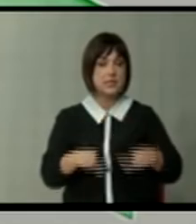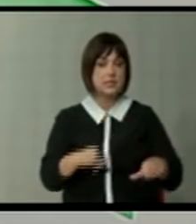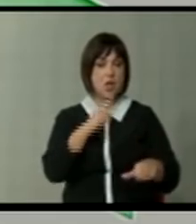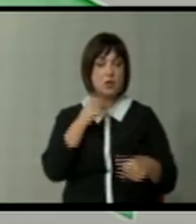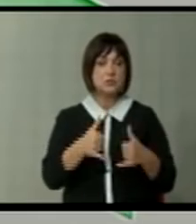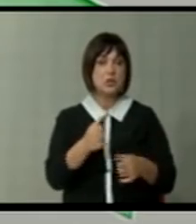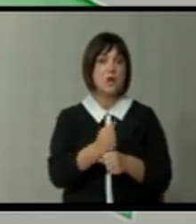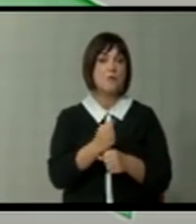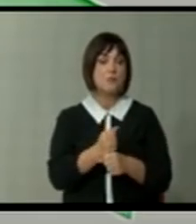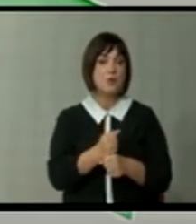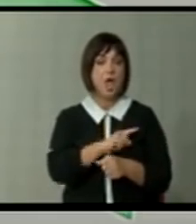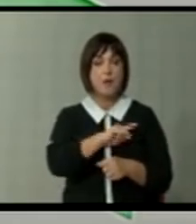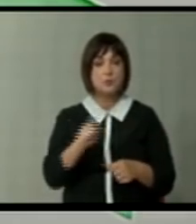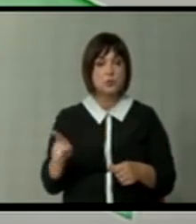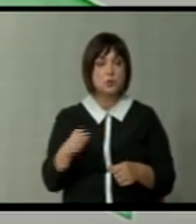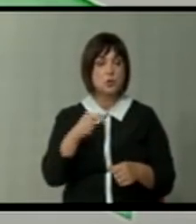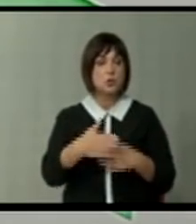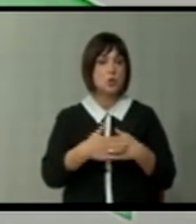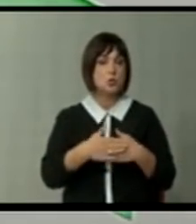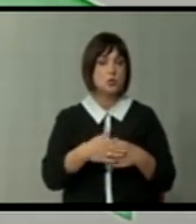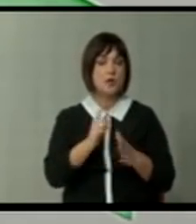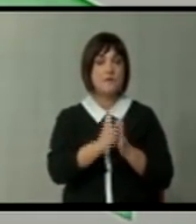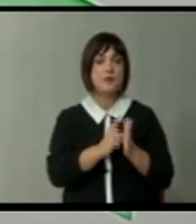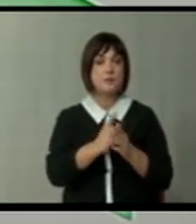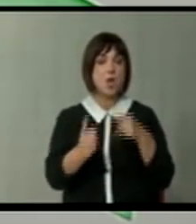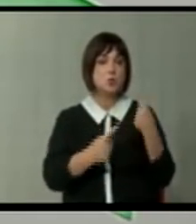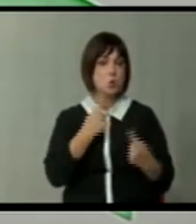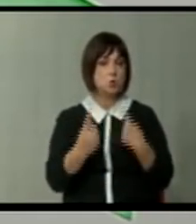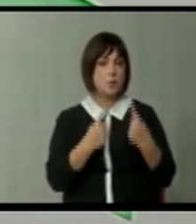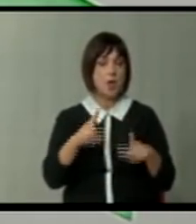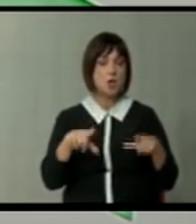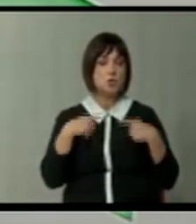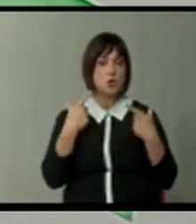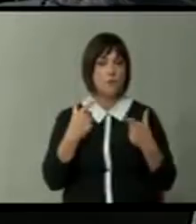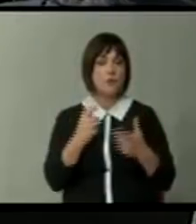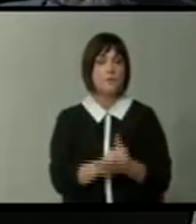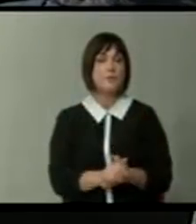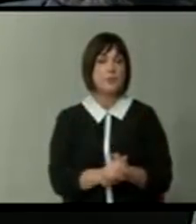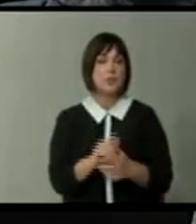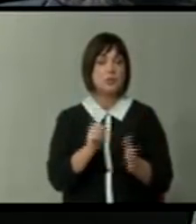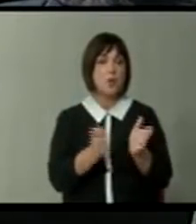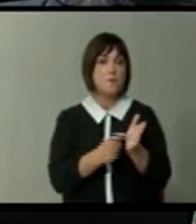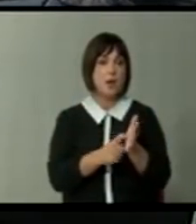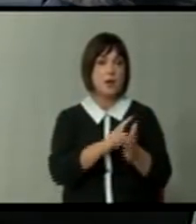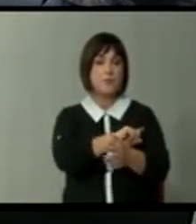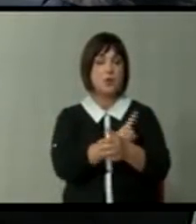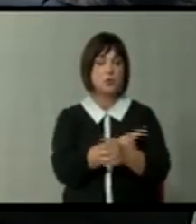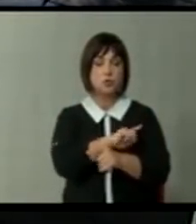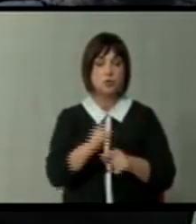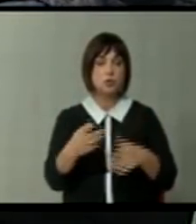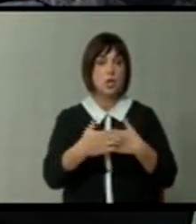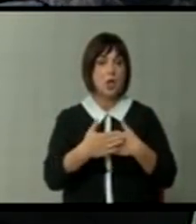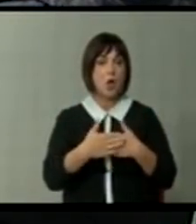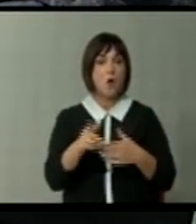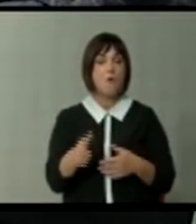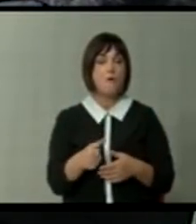сега функционираме и кој абсолютно не се одвестува ни со времето ни со стојбата во која живееме. Ни со барање на трудове. Со ништо не се одвестува. Тоа